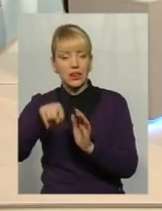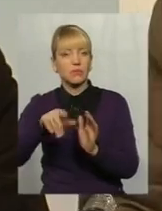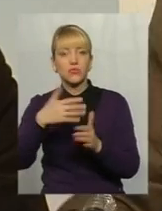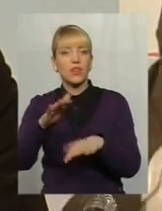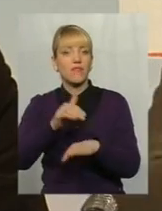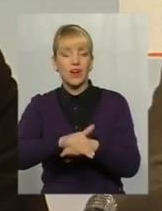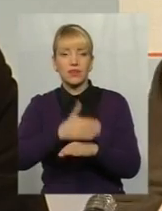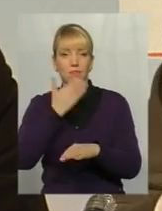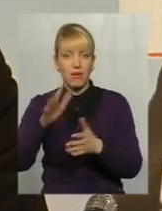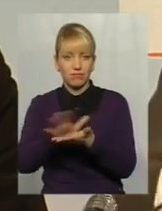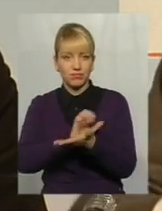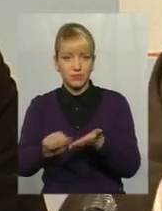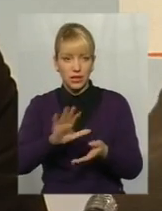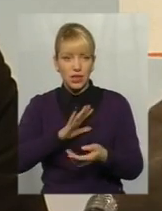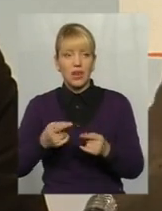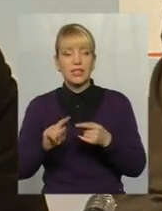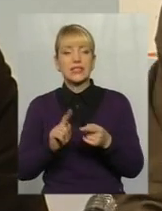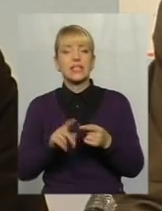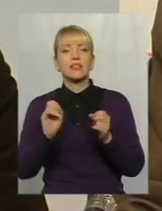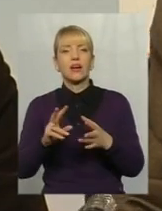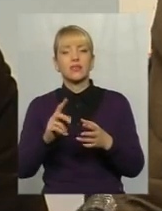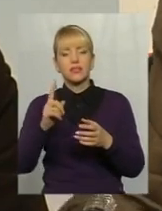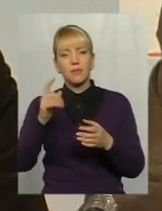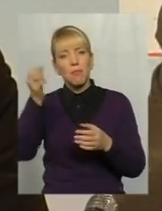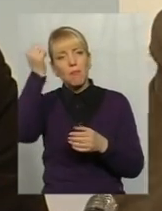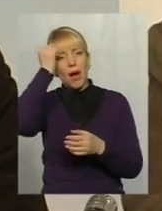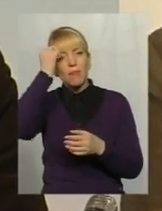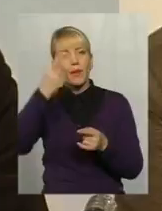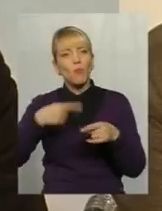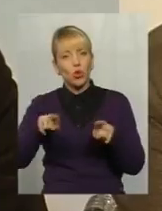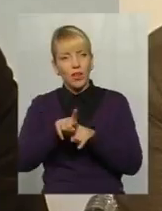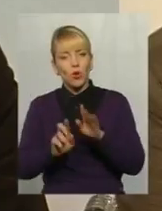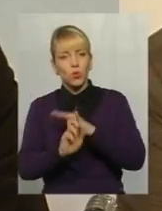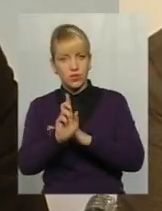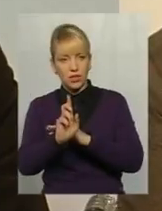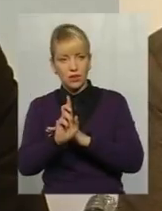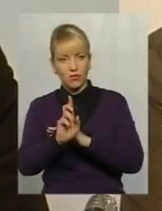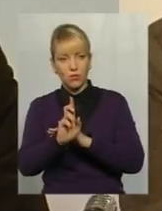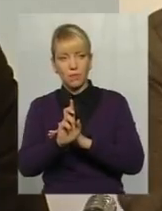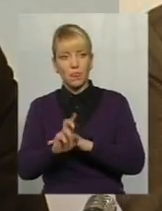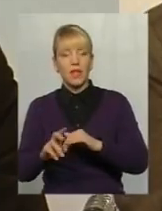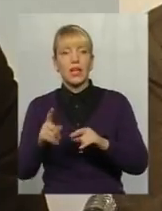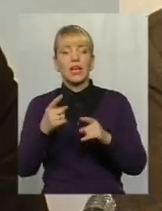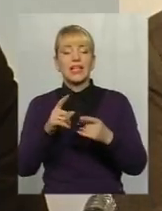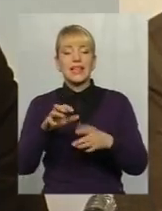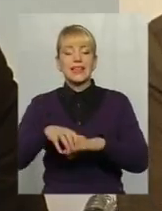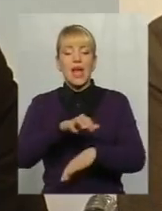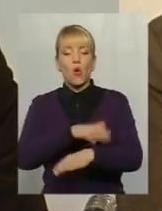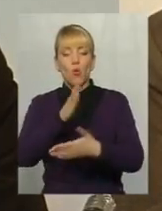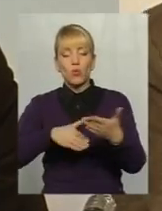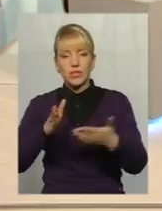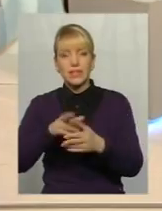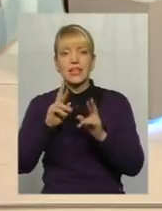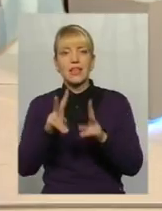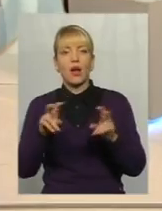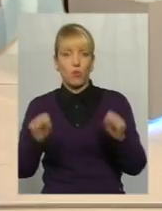вулиця як пам'ятник цій церкві. І от такі речі були зроблені. Тобто декономізація як можливість.